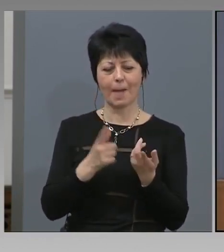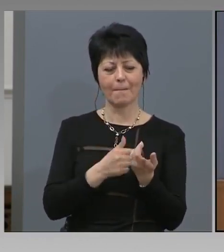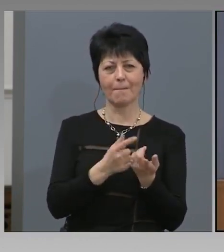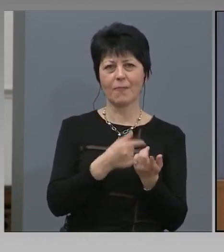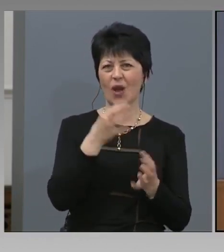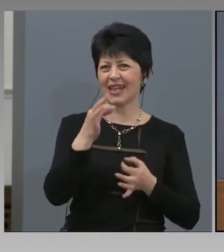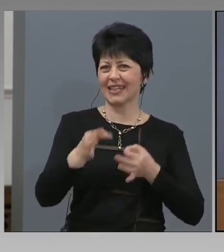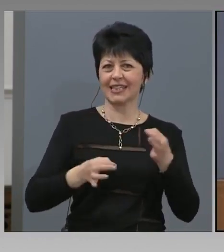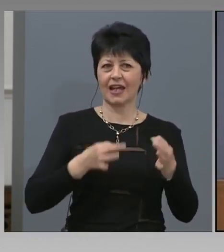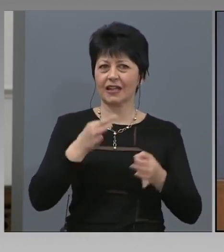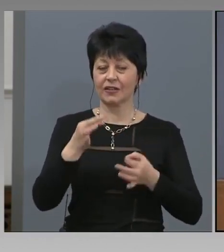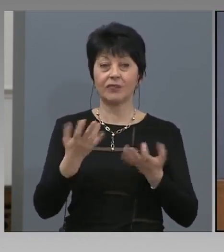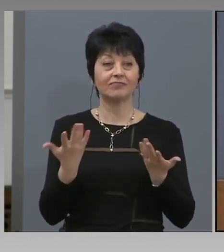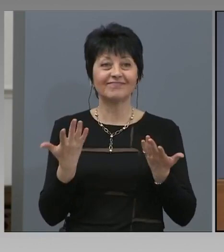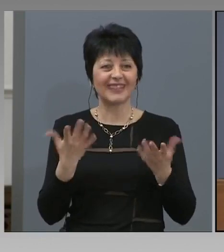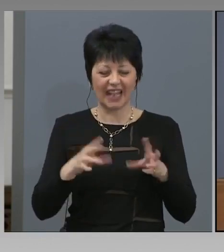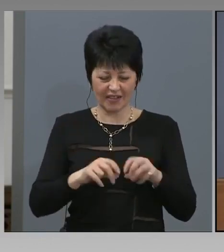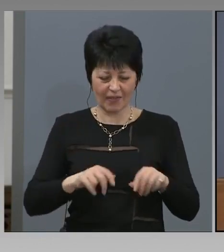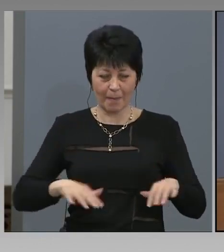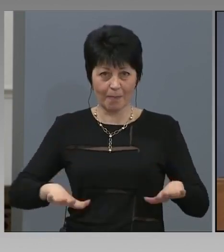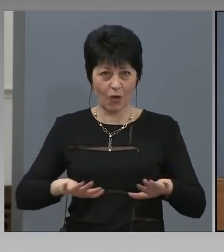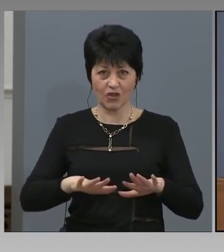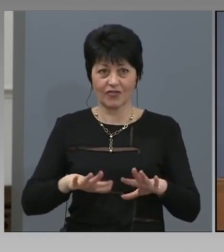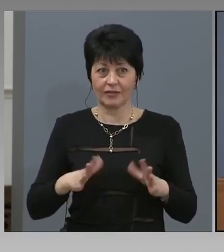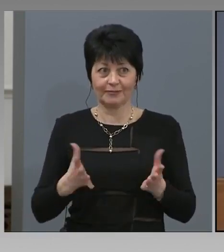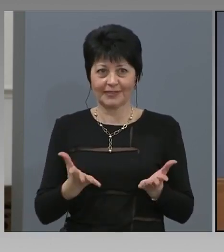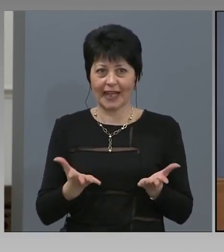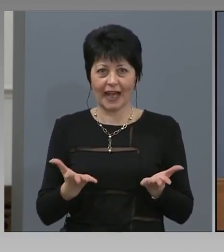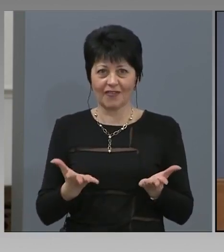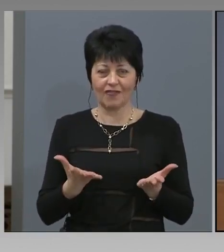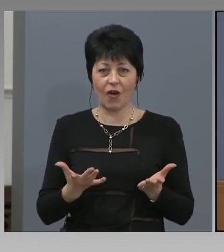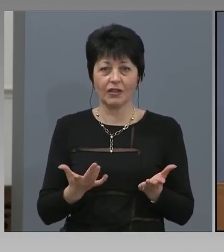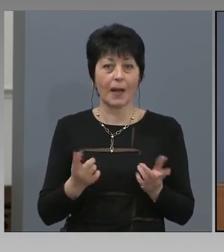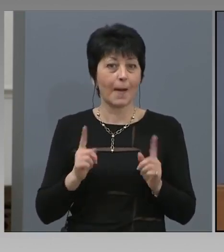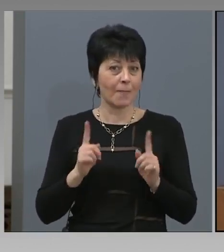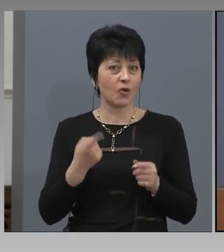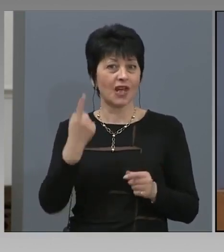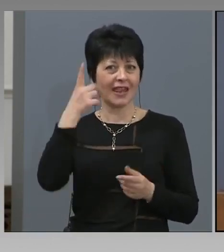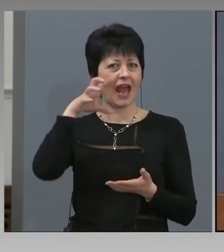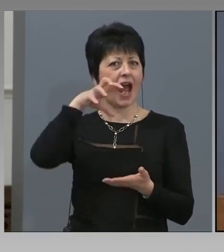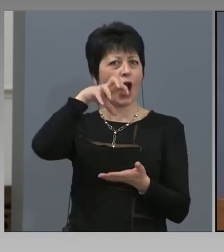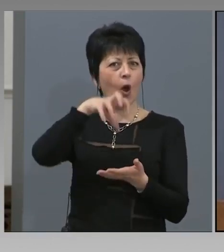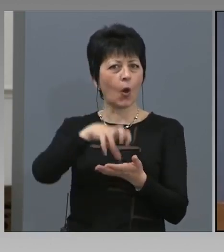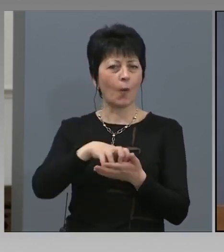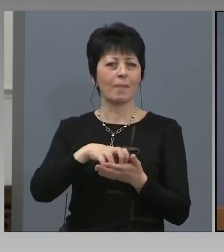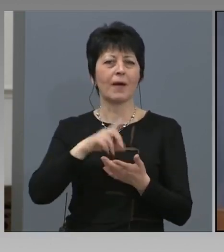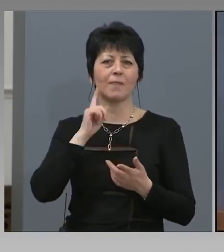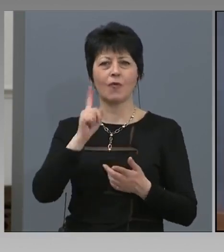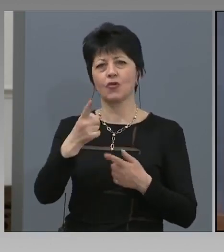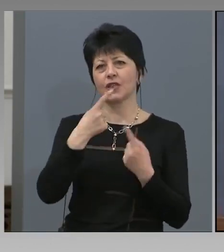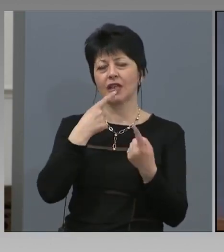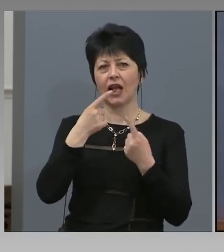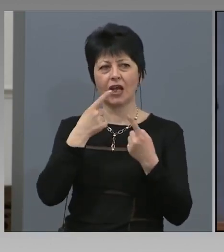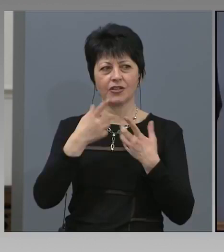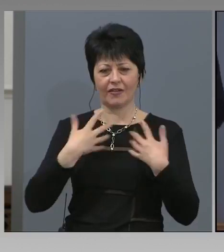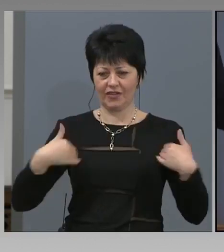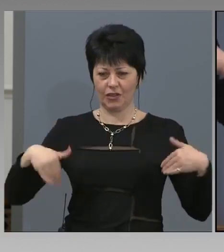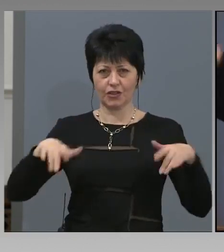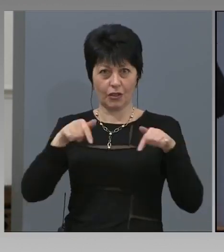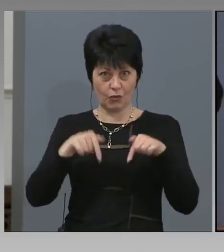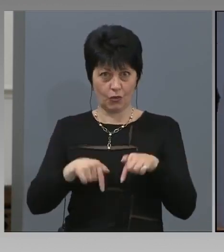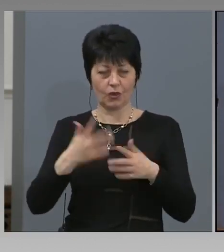на каква почва, на какво почива това нещо. Всеки може една група да застане и да кажа, че всички сме болни. Как да